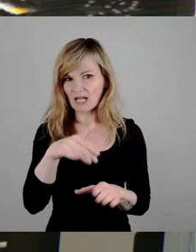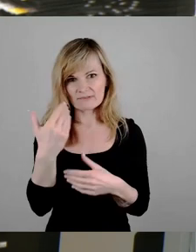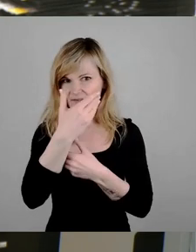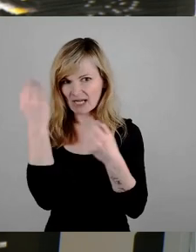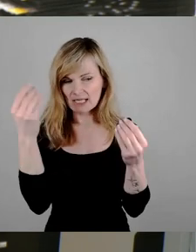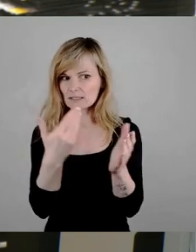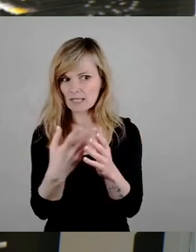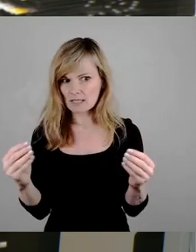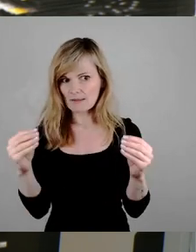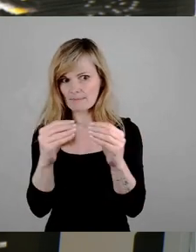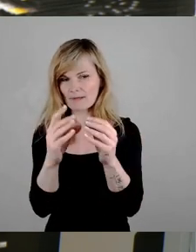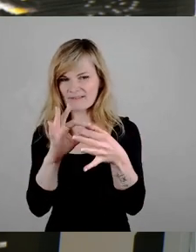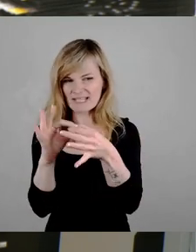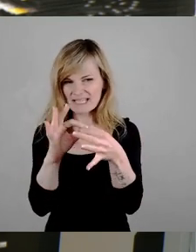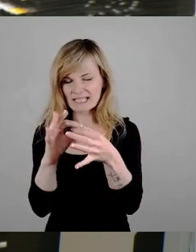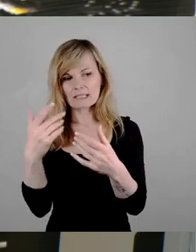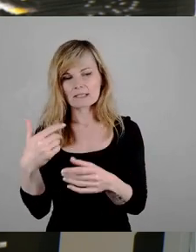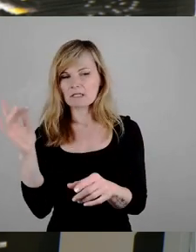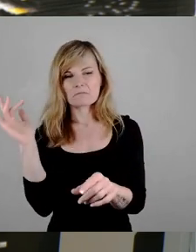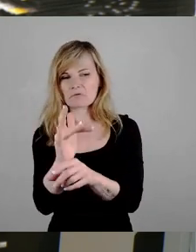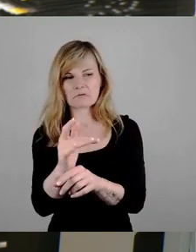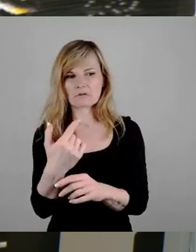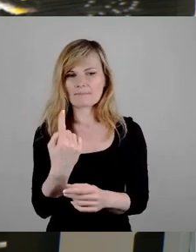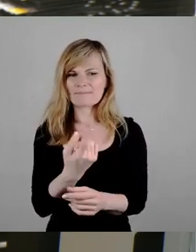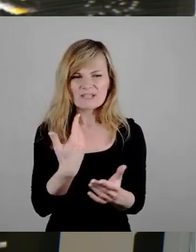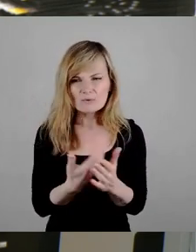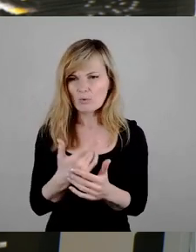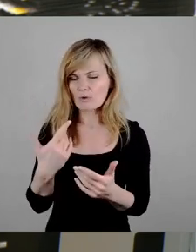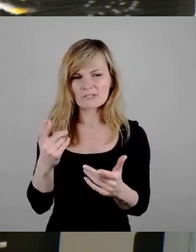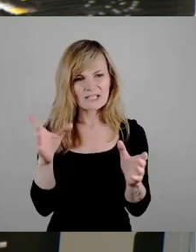torpediert. Ich halte das für ein unverantwortliches Verhalten.